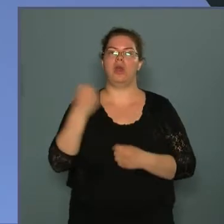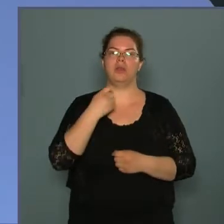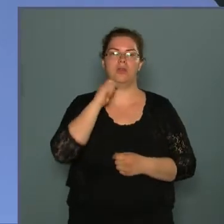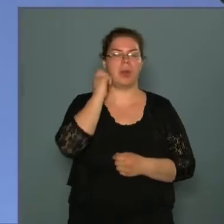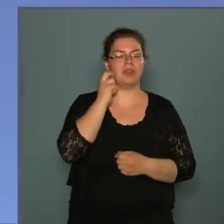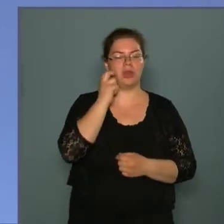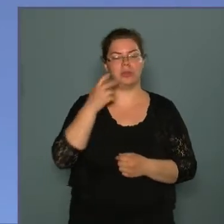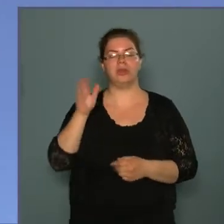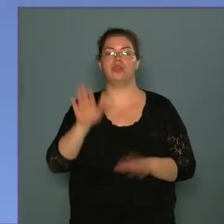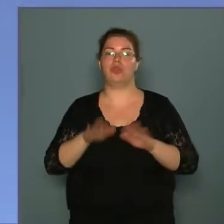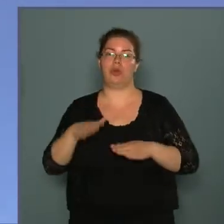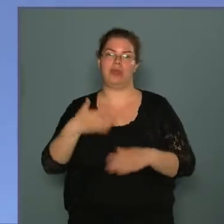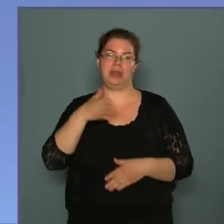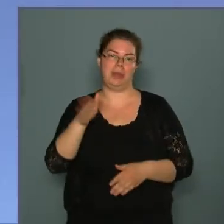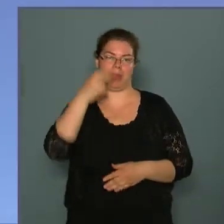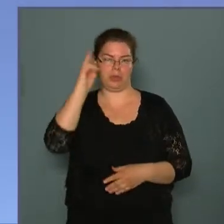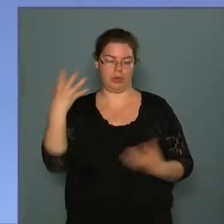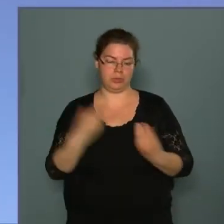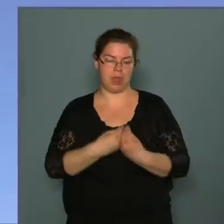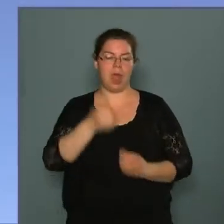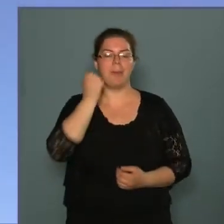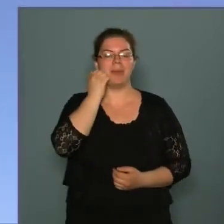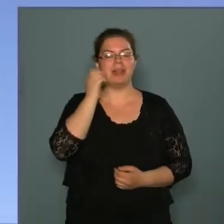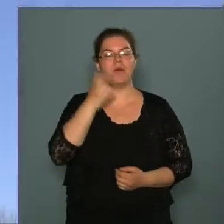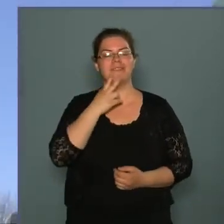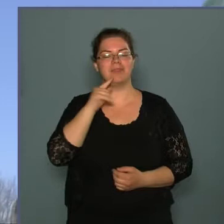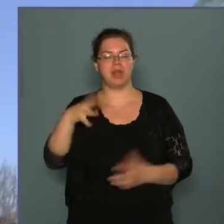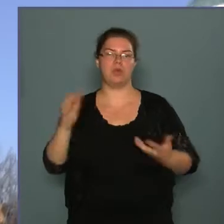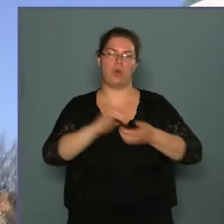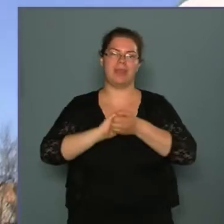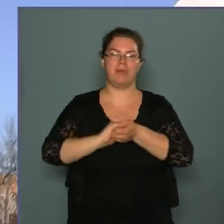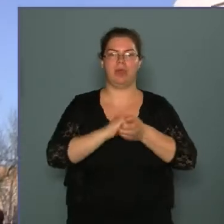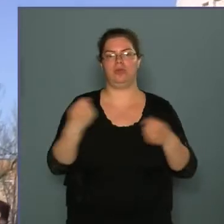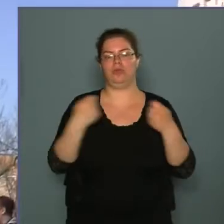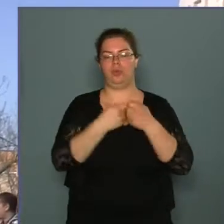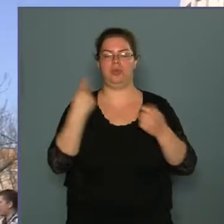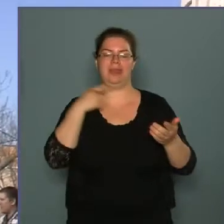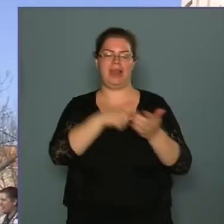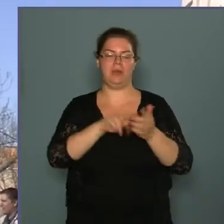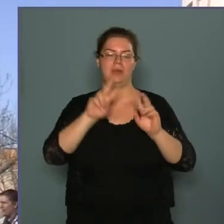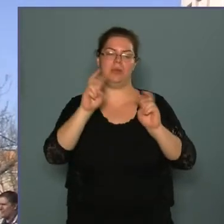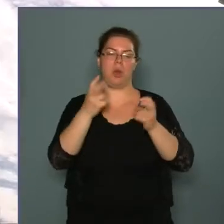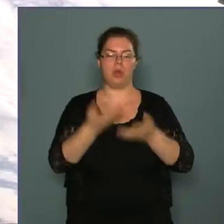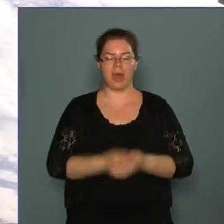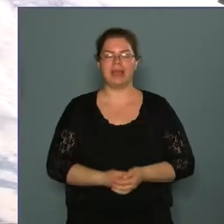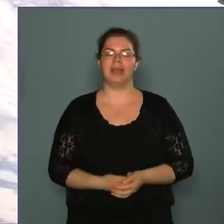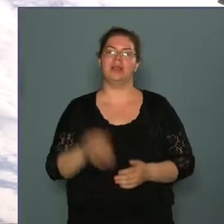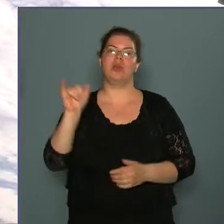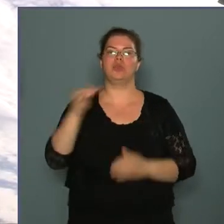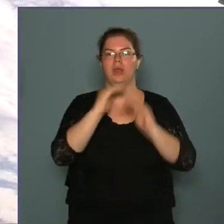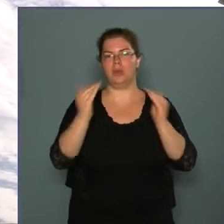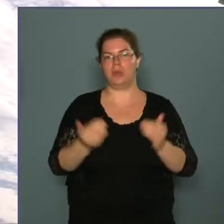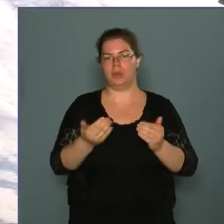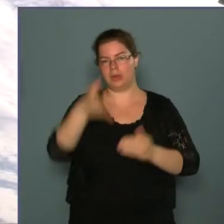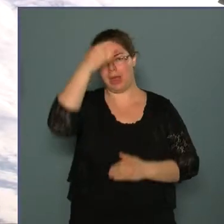soroksári nemzetőrökkel. A mementó vívere az összefogás és a közös célok szimbólumaként állít emléket a Jutadomknál